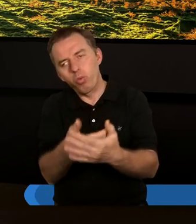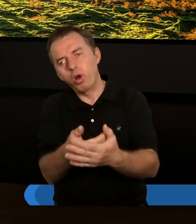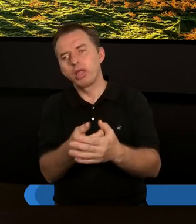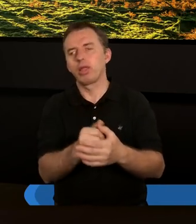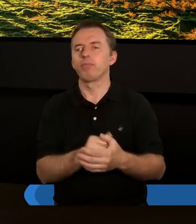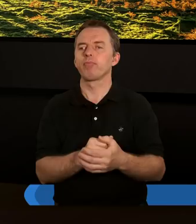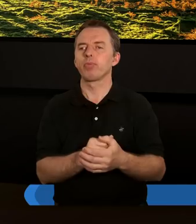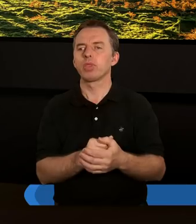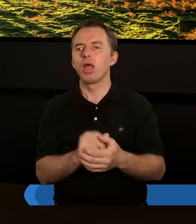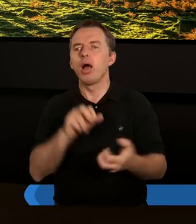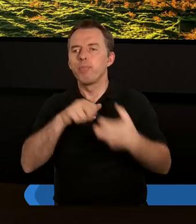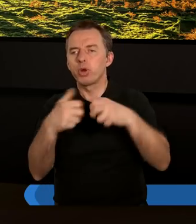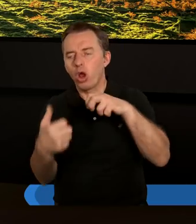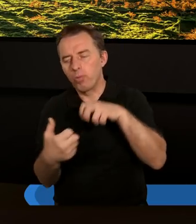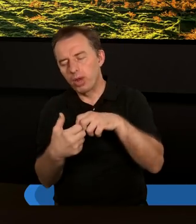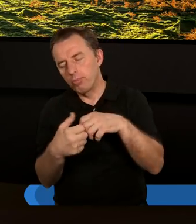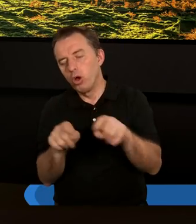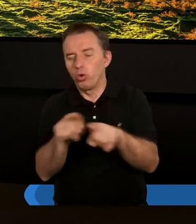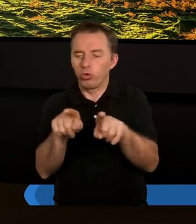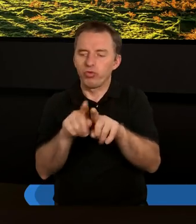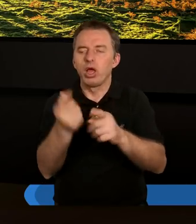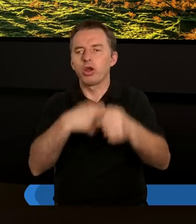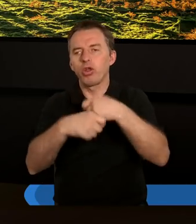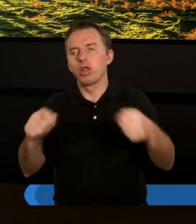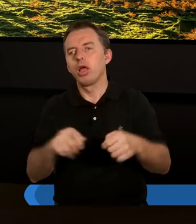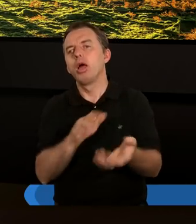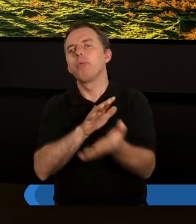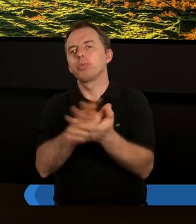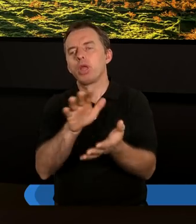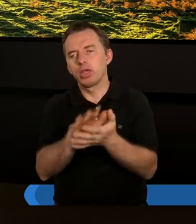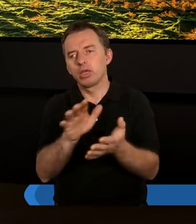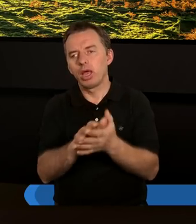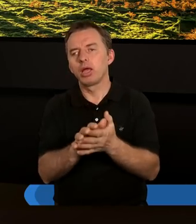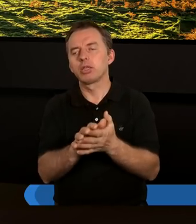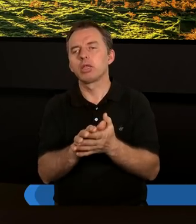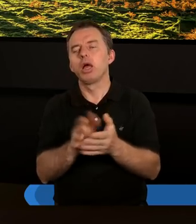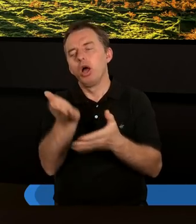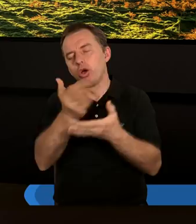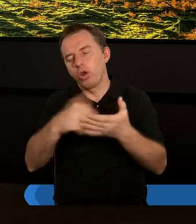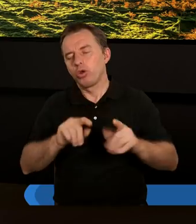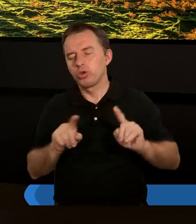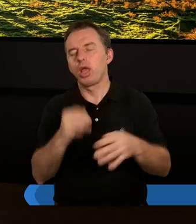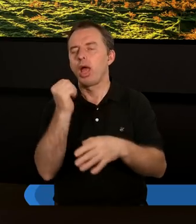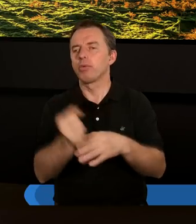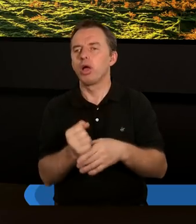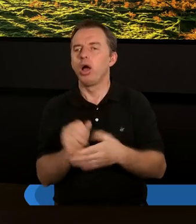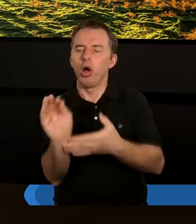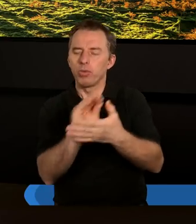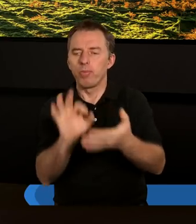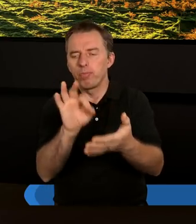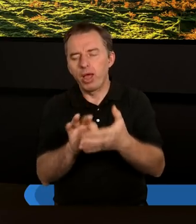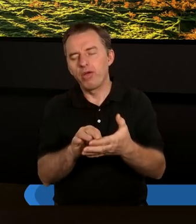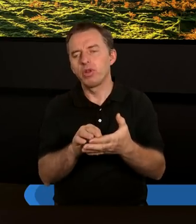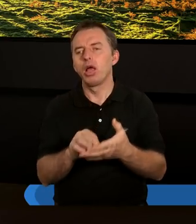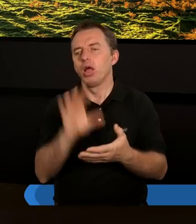pokazującym problem, ale i rozwiązanie. XV rozdział Księgi Dzieł Apostolskich opisuje pewne doświadczenie,